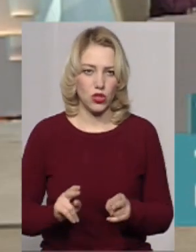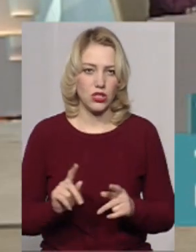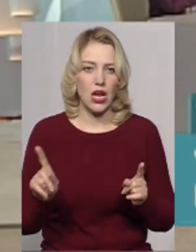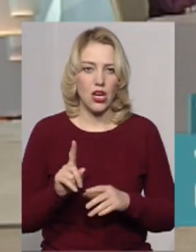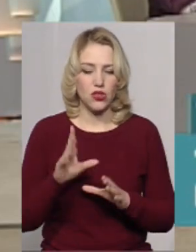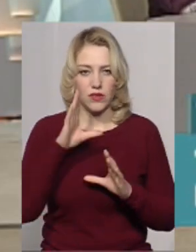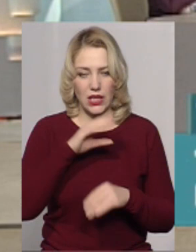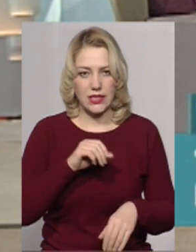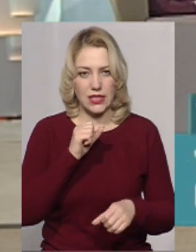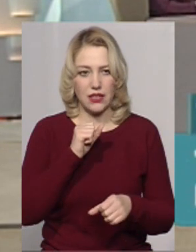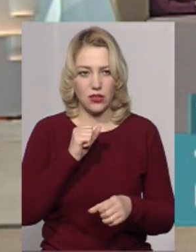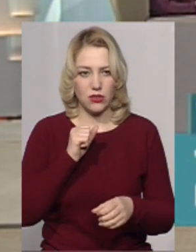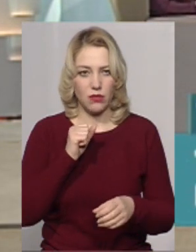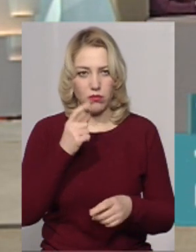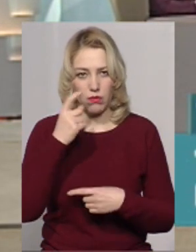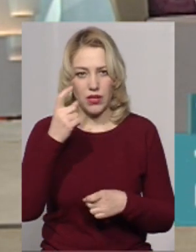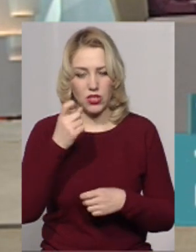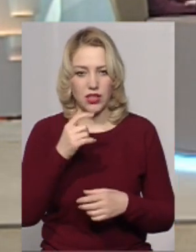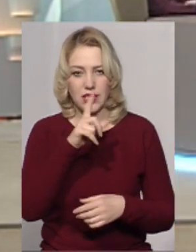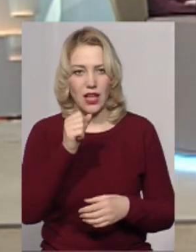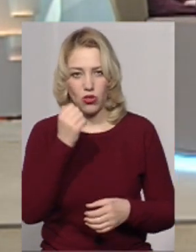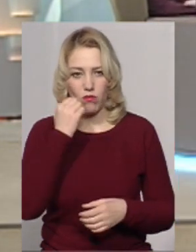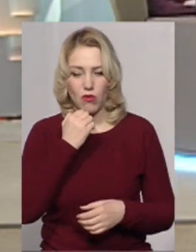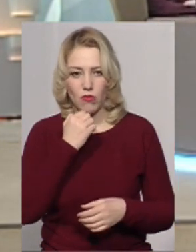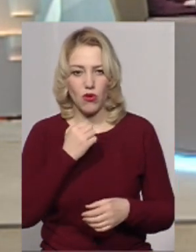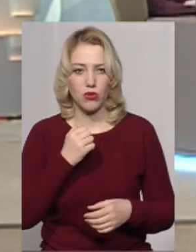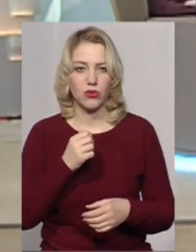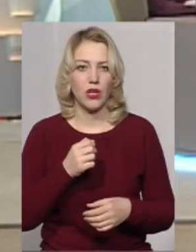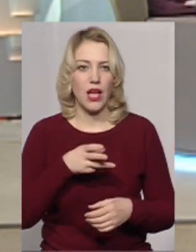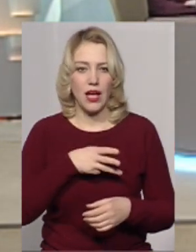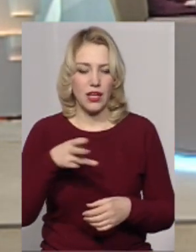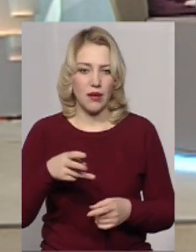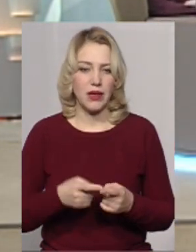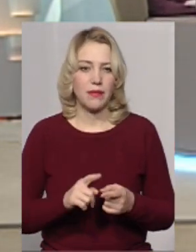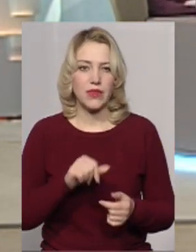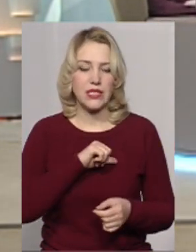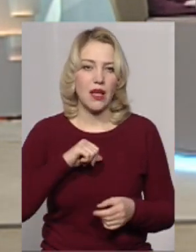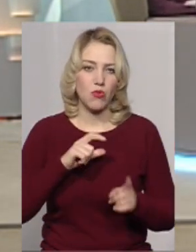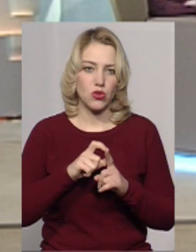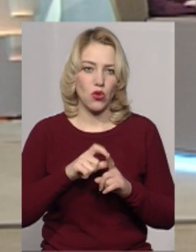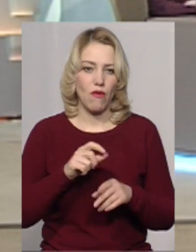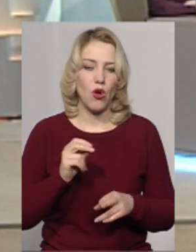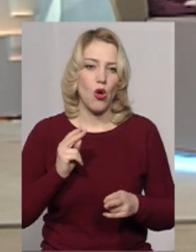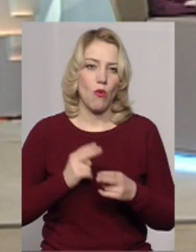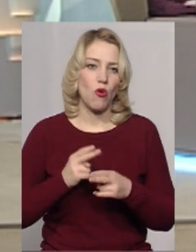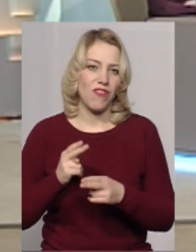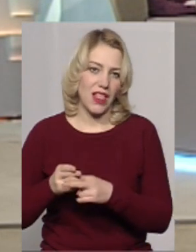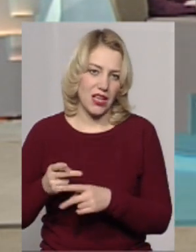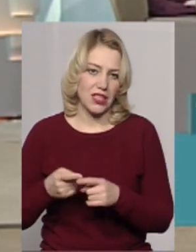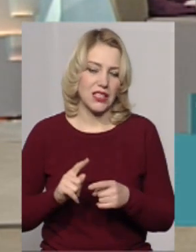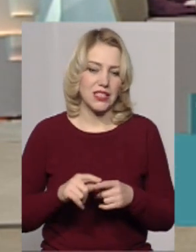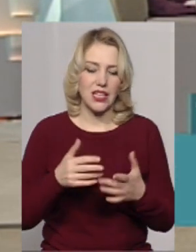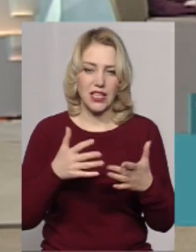попереджати за допомогою камер? Ну, саме слово профілактика, так, це вона така різна бока.